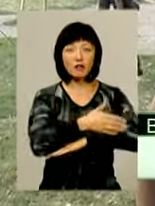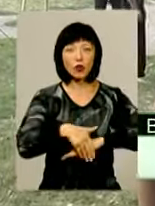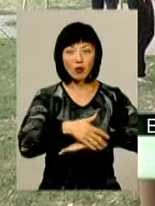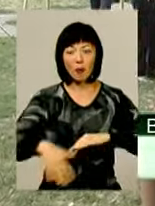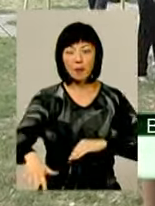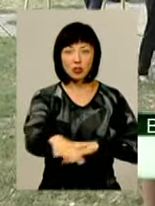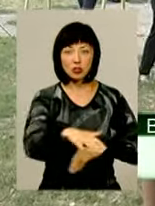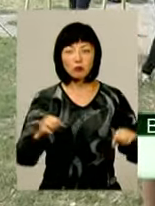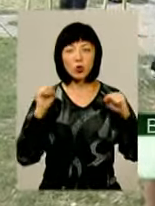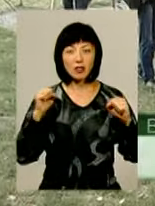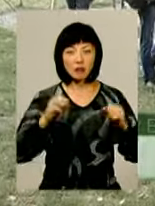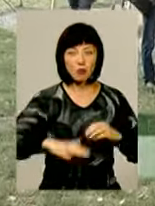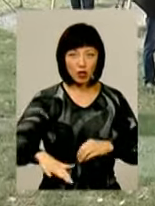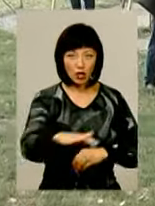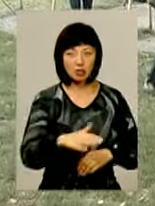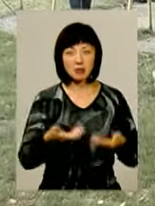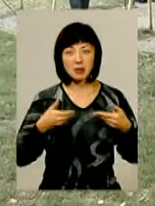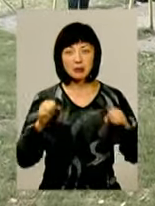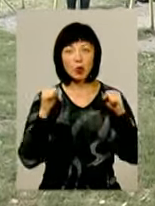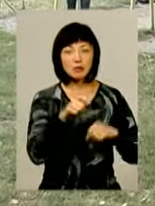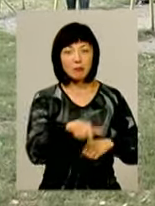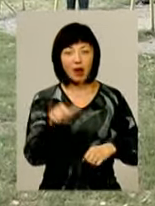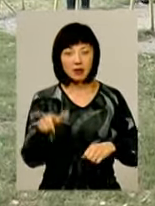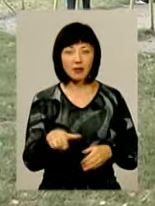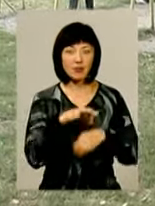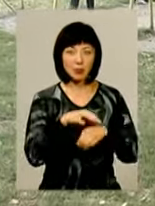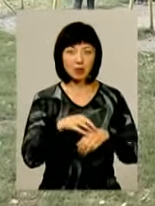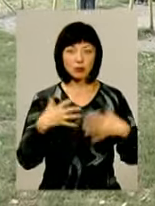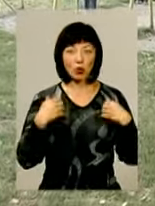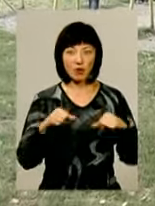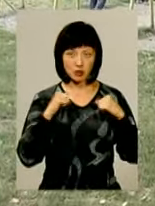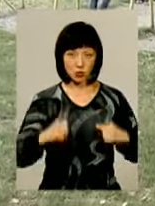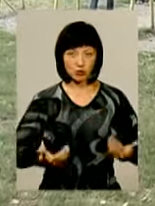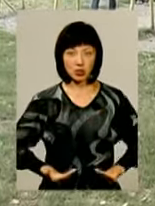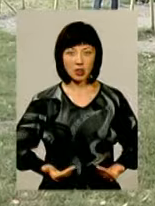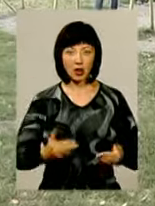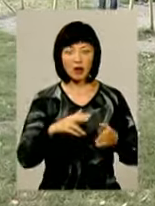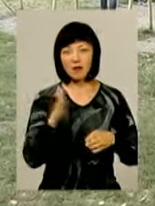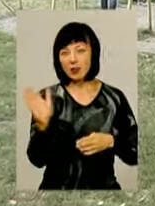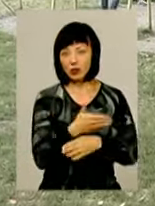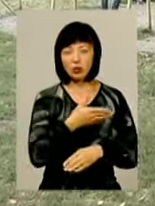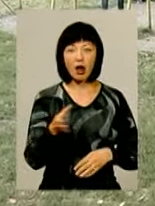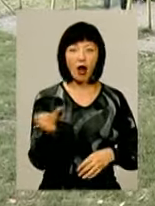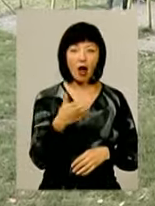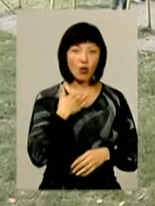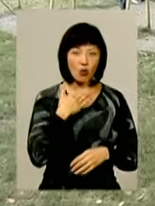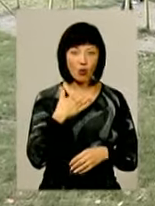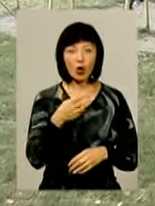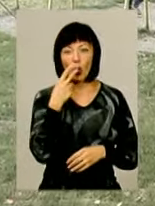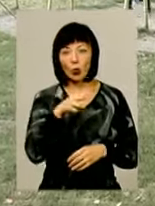площадках, на спортивних майданчиках. Ми спортсмени, які ведемо здоровий спосіб життя. Тобто виключаємо вживання алкоголю,